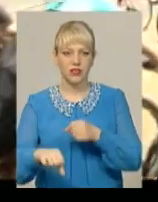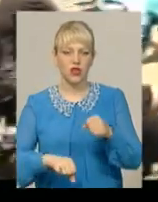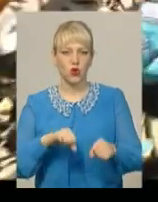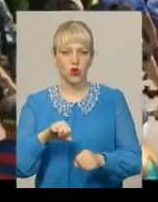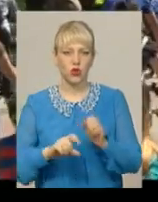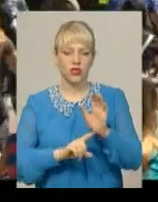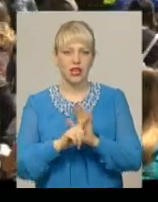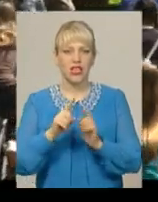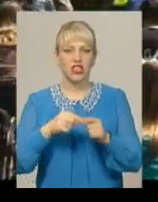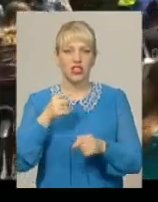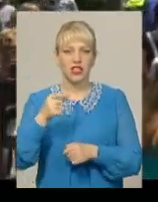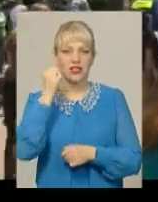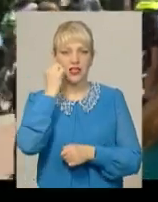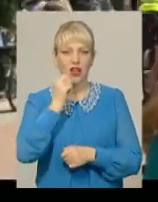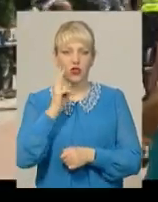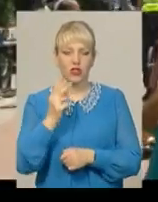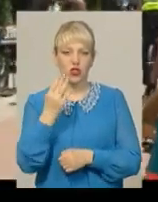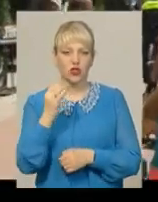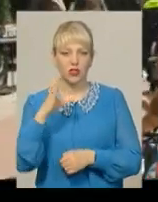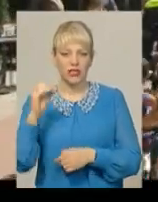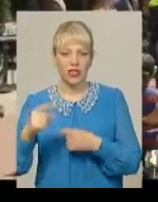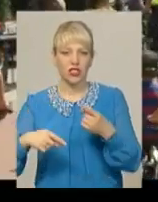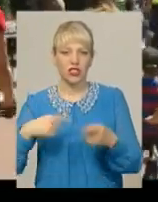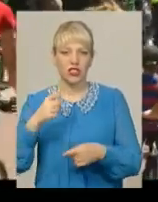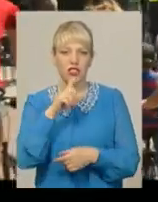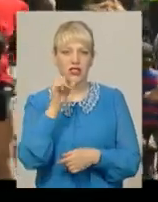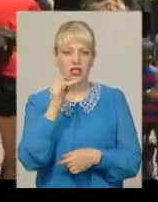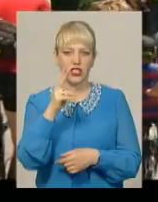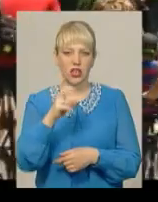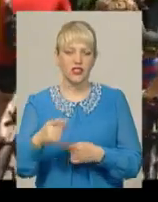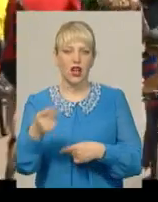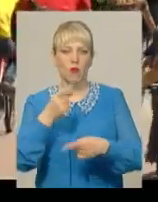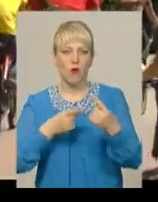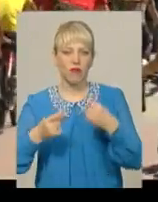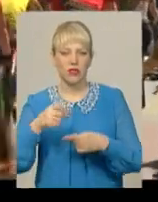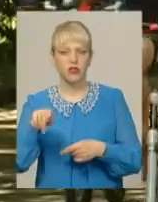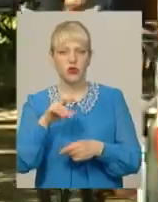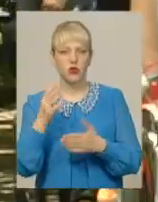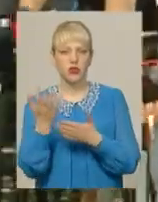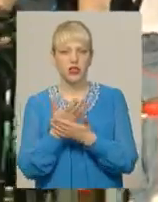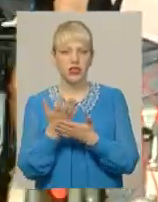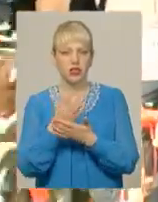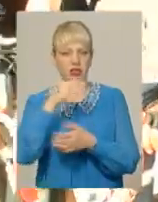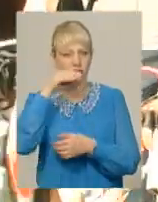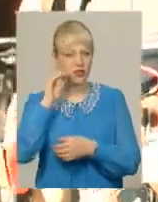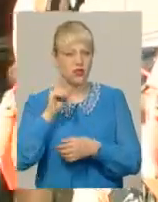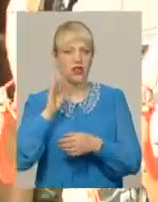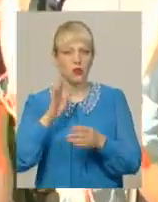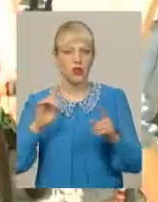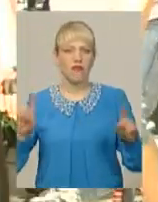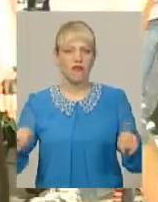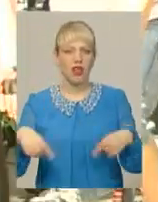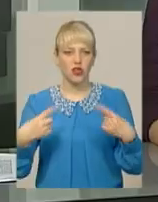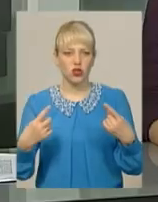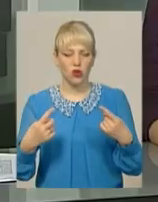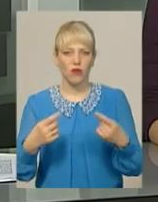Через Старокостянтинівське шосе та вулицю Зарічанську велосипедисти повернуться до кінотеатру, де буде влаштовано велосвято. Присутність дітей